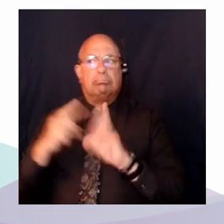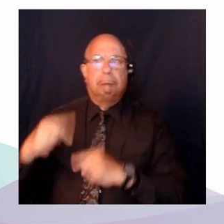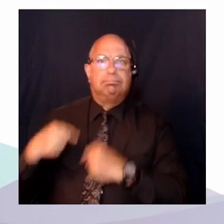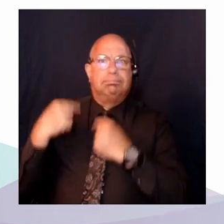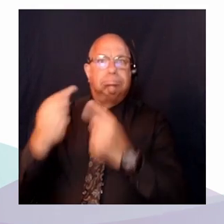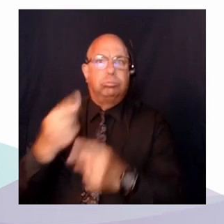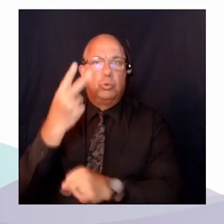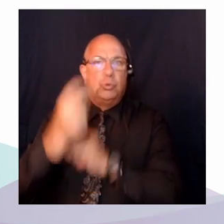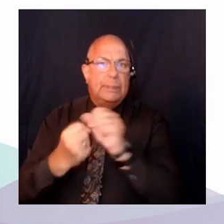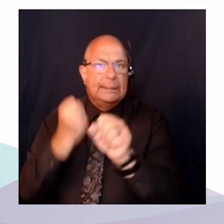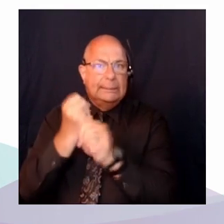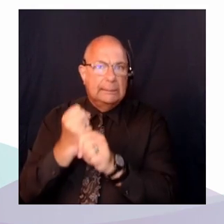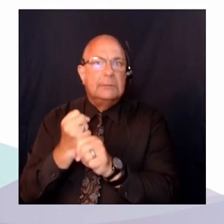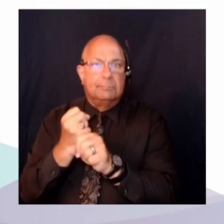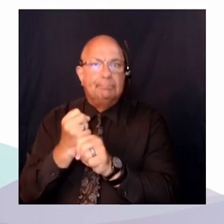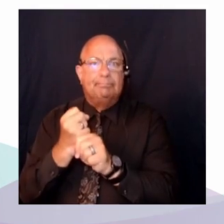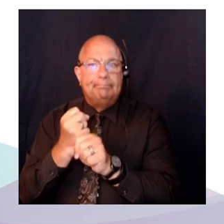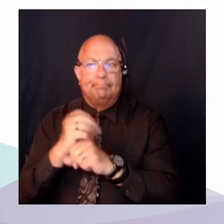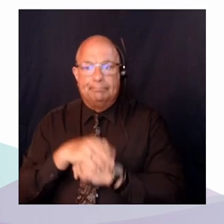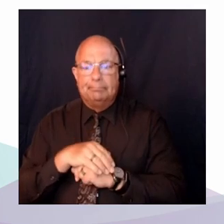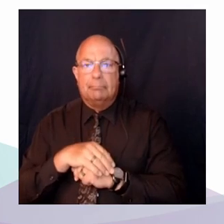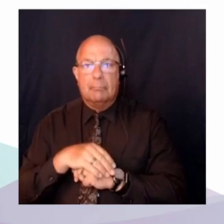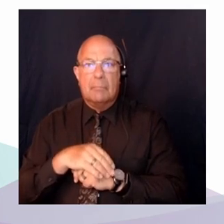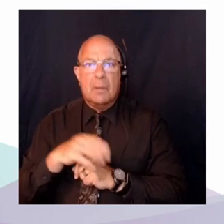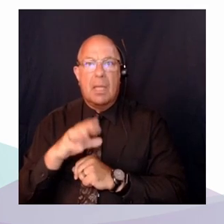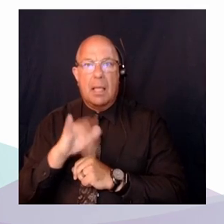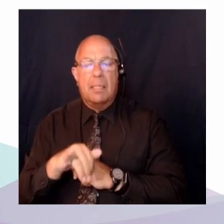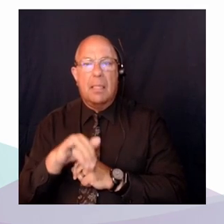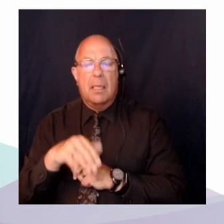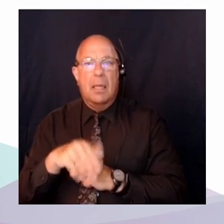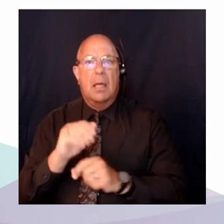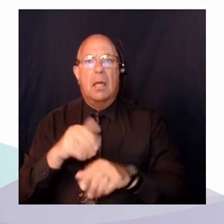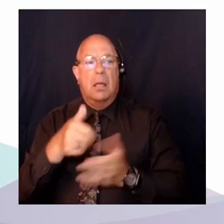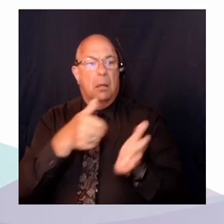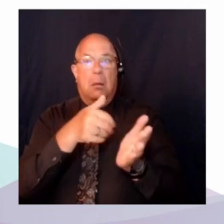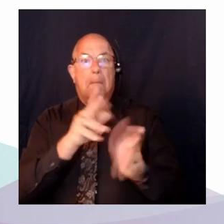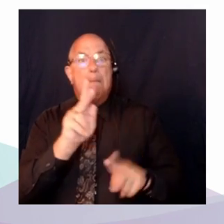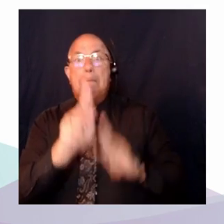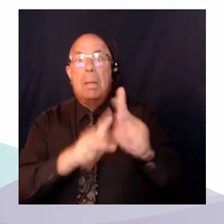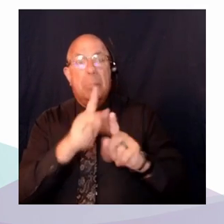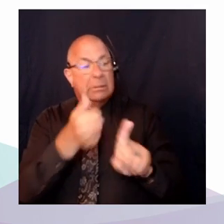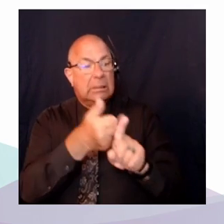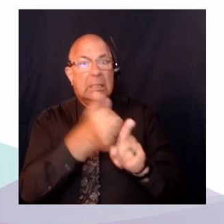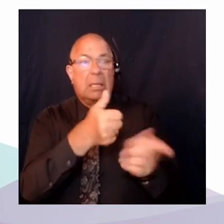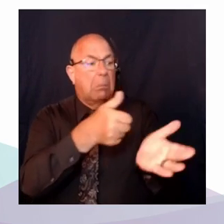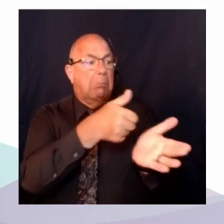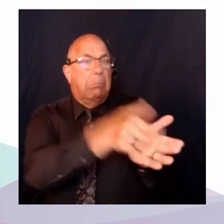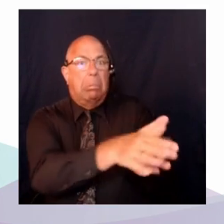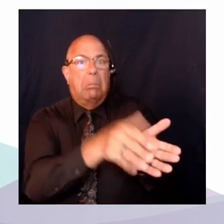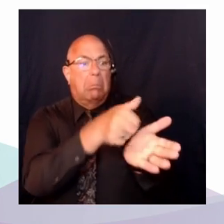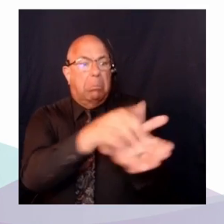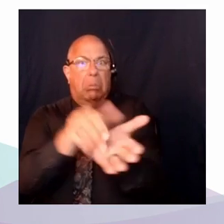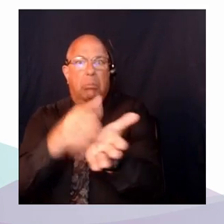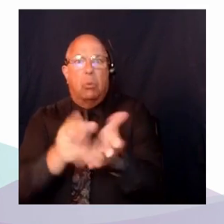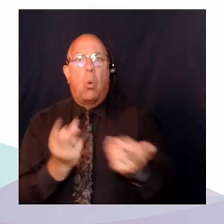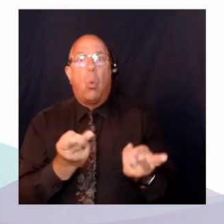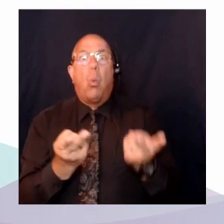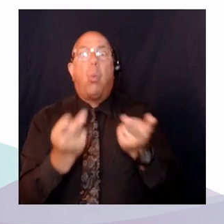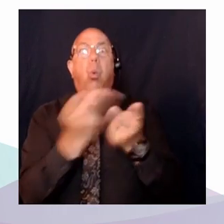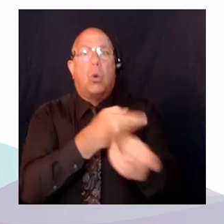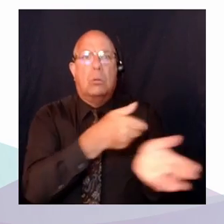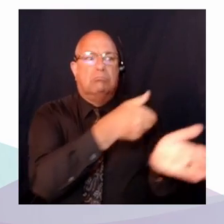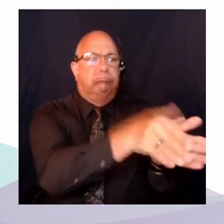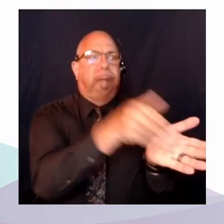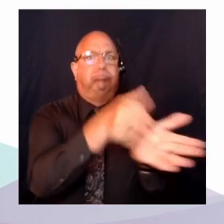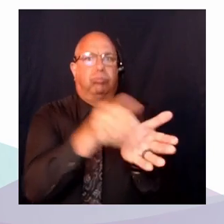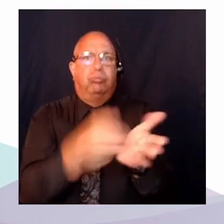Les personnes marginalisées qui, dans bien des cas, le sont devenues encore plus. Est-ce qu'il y a présentement des